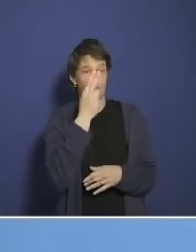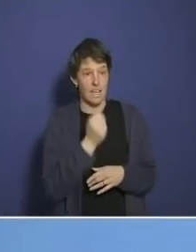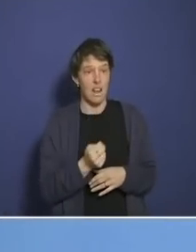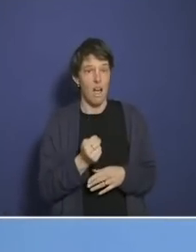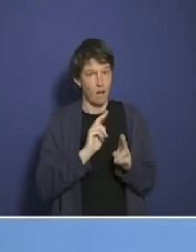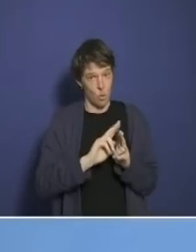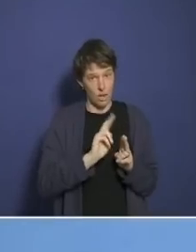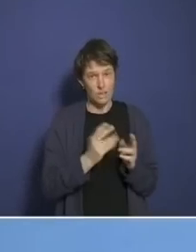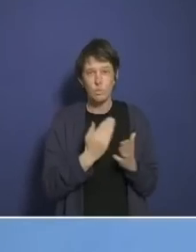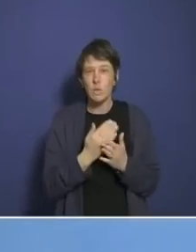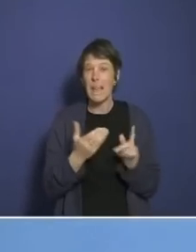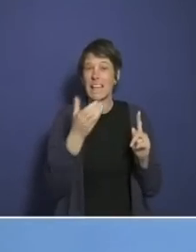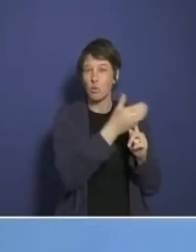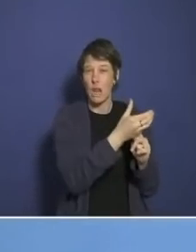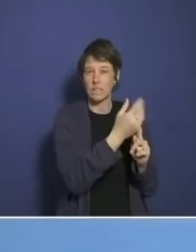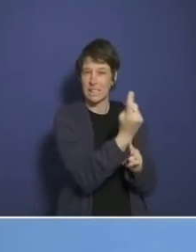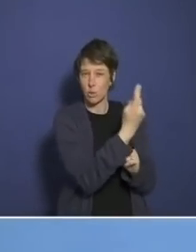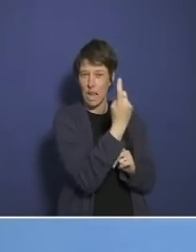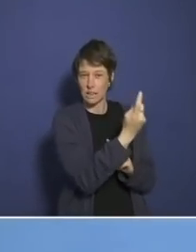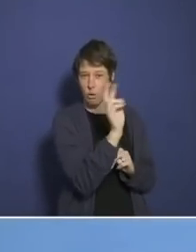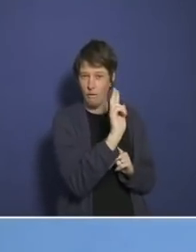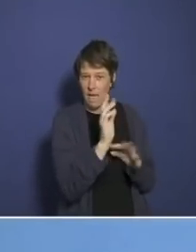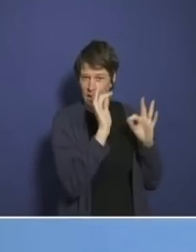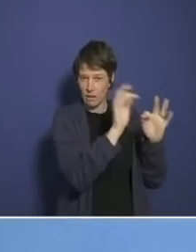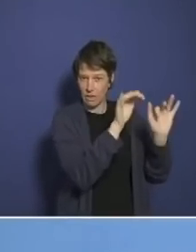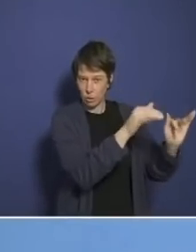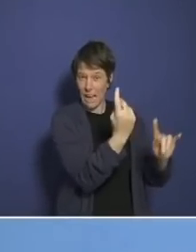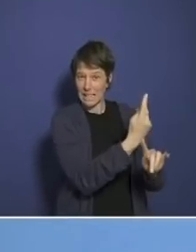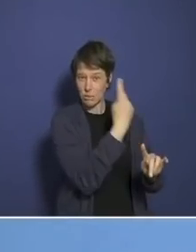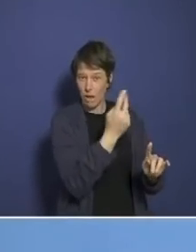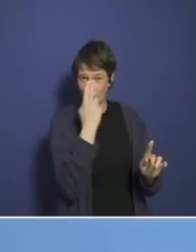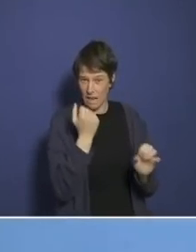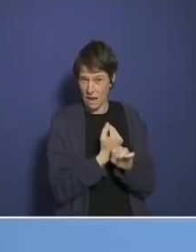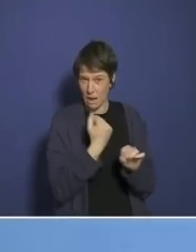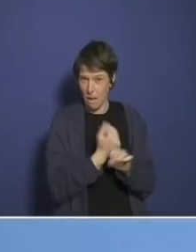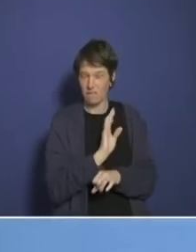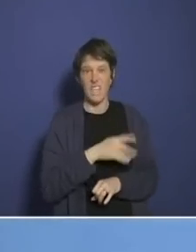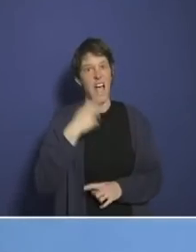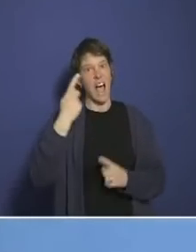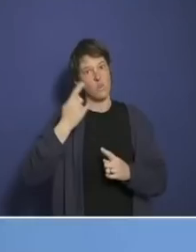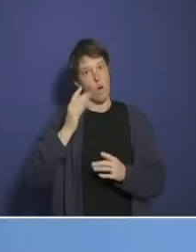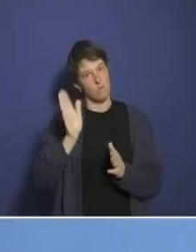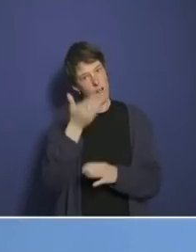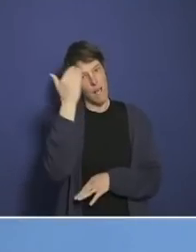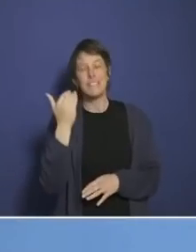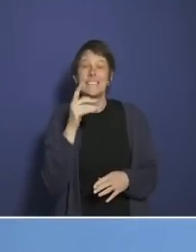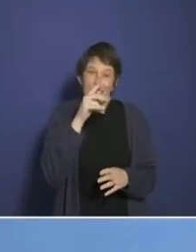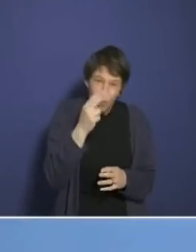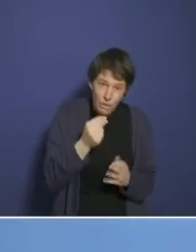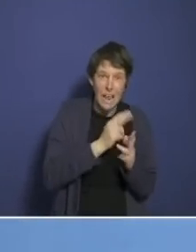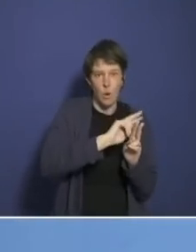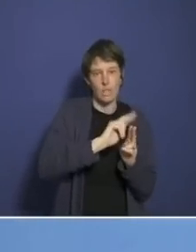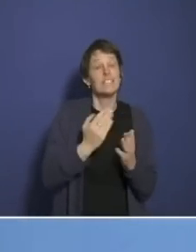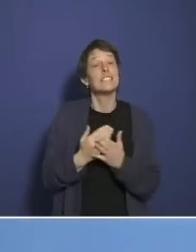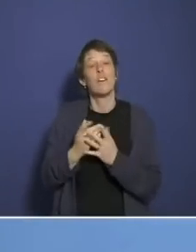die anwesenden Journalisten offenbar scheinen es zu verstehen, sonst würden sie ja nachfragen, denn er gibt damit zu, dass er eigentlich hauptsächlich nur mit